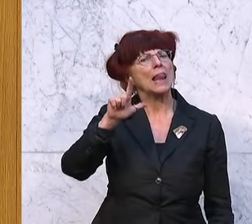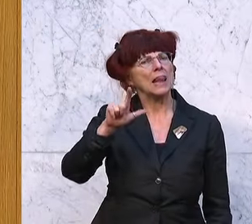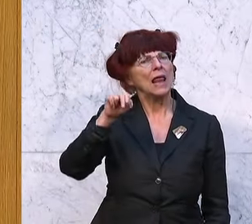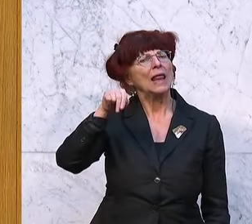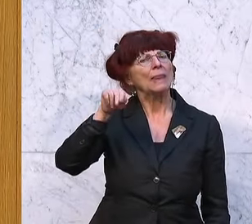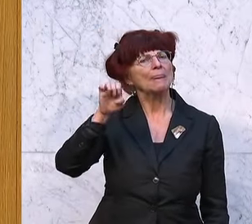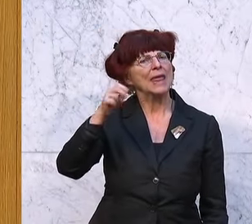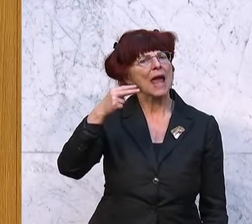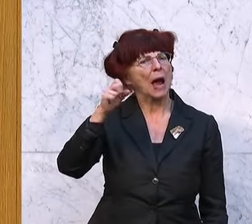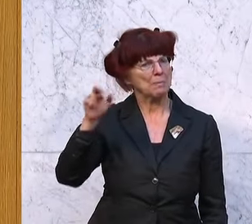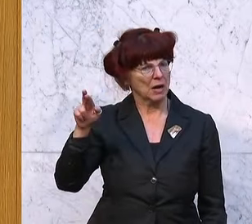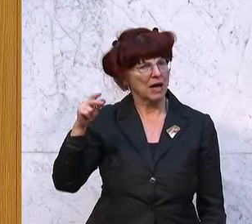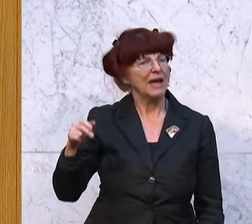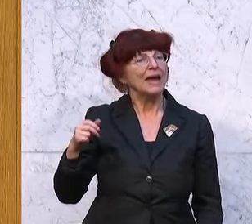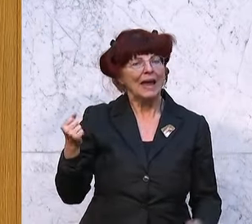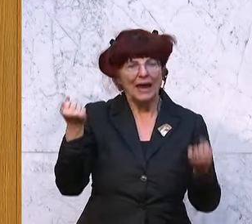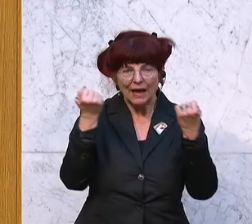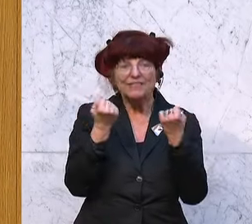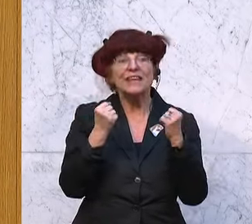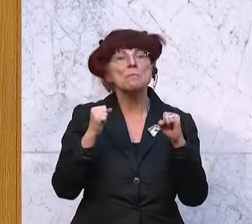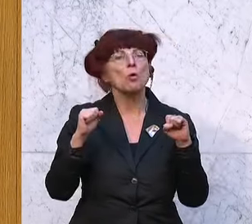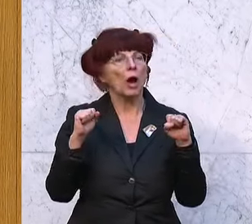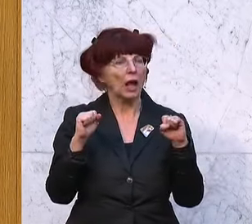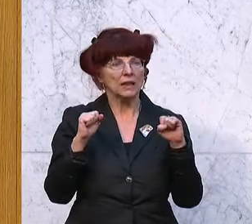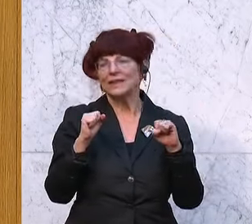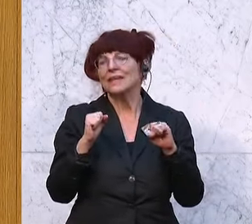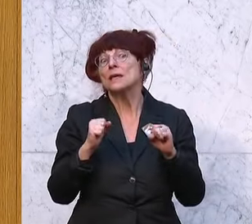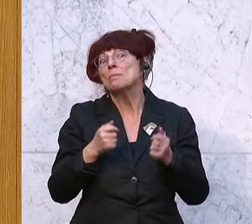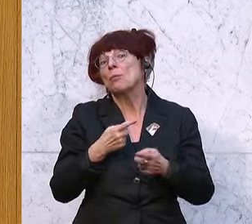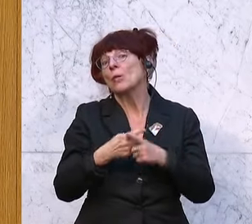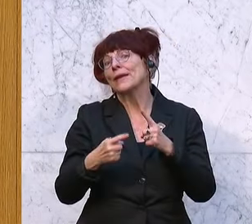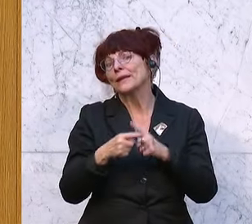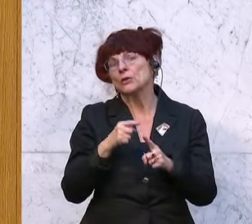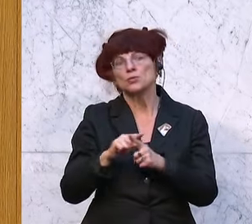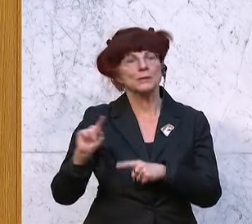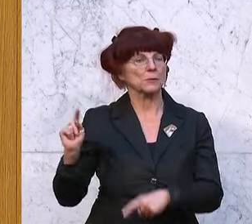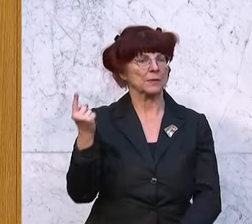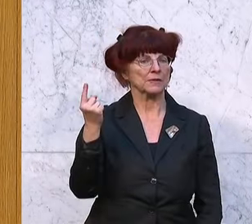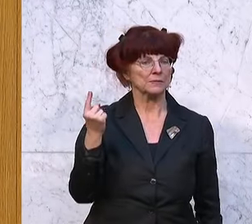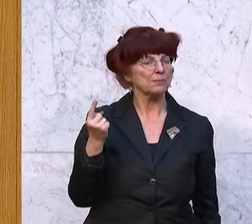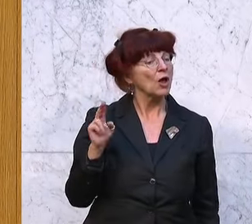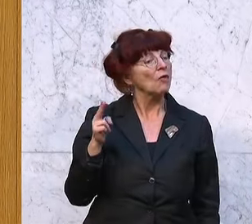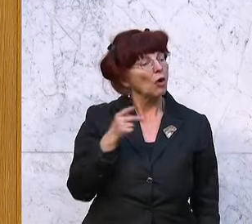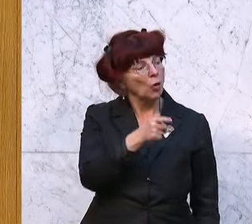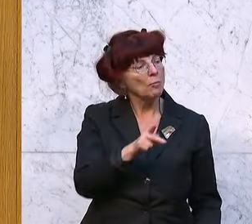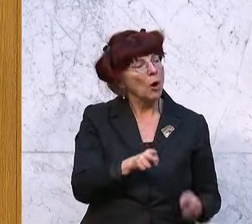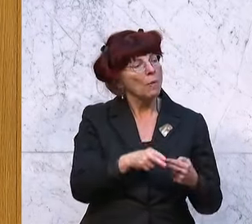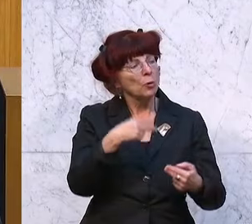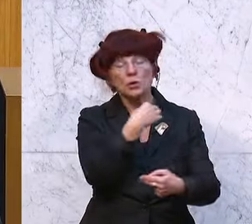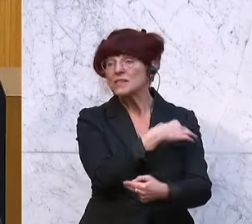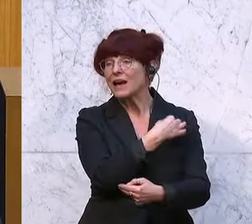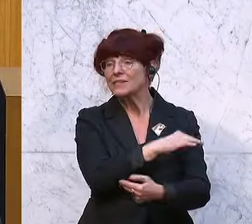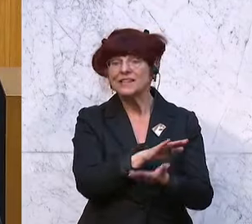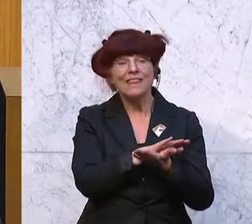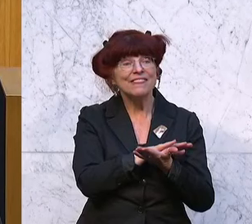demokratiepolitisches Phänomen. Und ich sage das deshalb, weil er ein Bundeskanzler ist, der nie durch eine